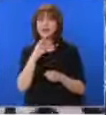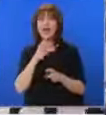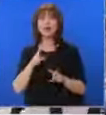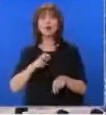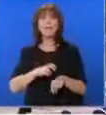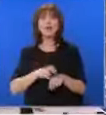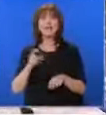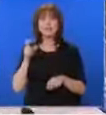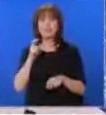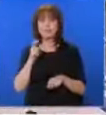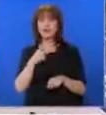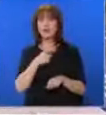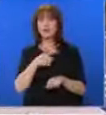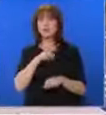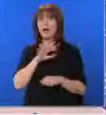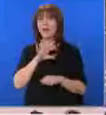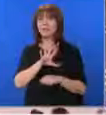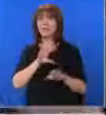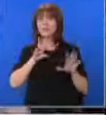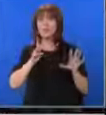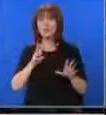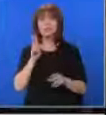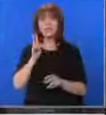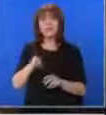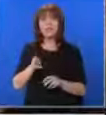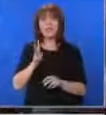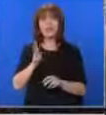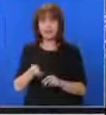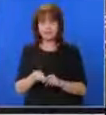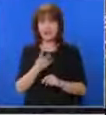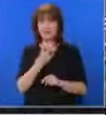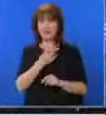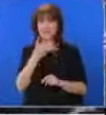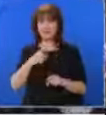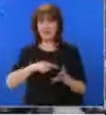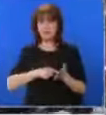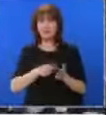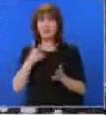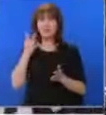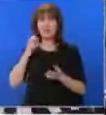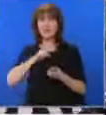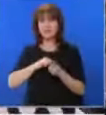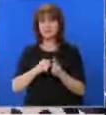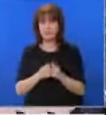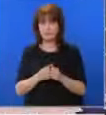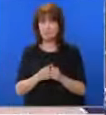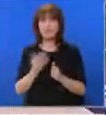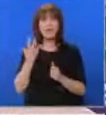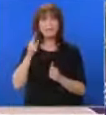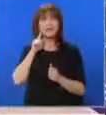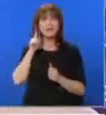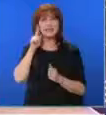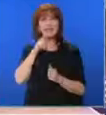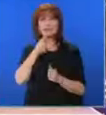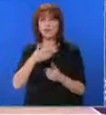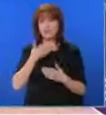Доманта Сабони, с който се отчете с 58-я си дабл-дабл, 22 точки, 20 борби и 9 асистенции. Преди дни литовецът